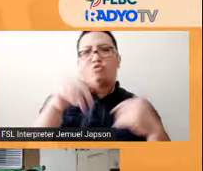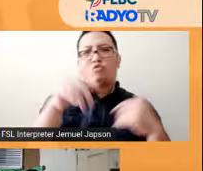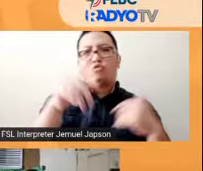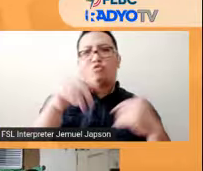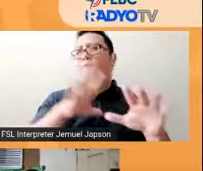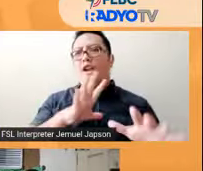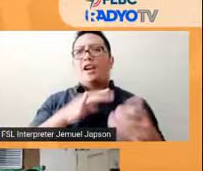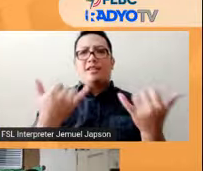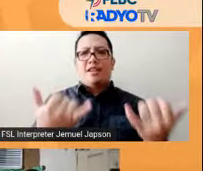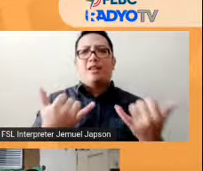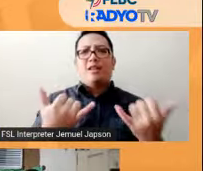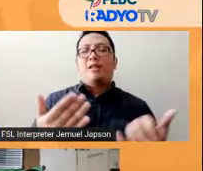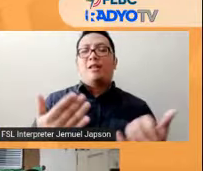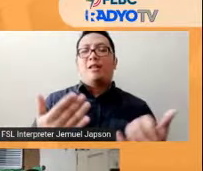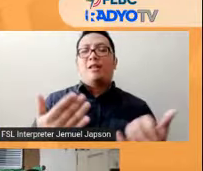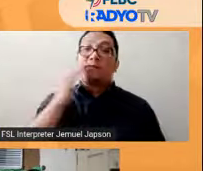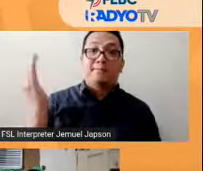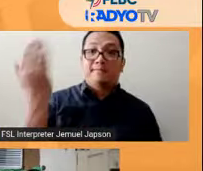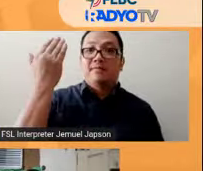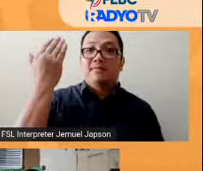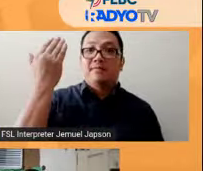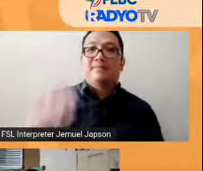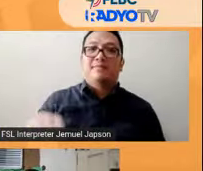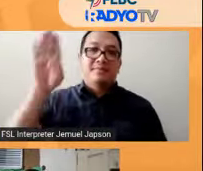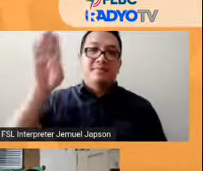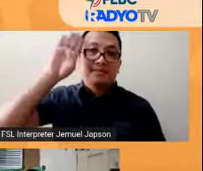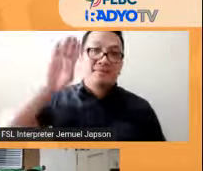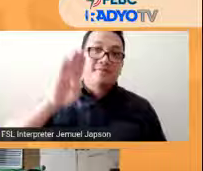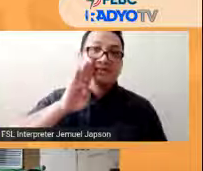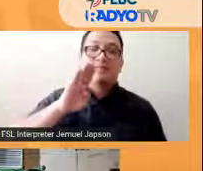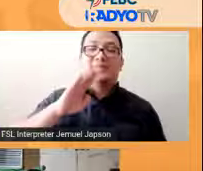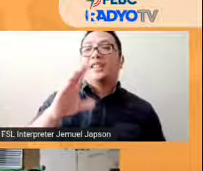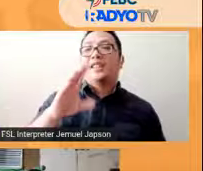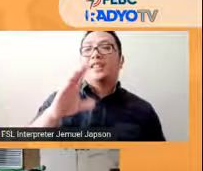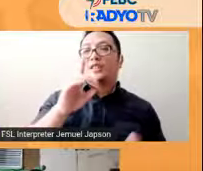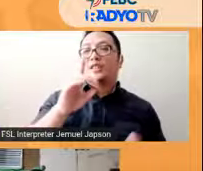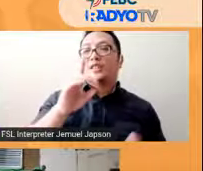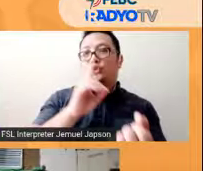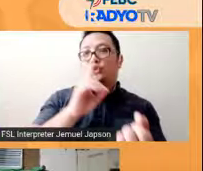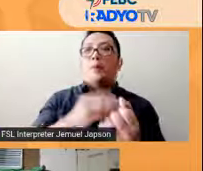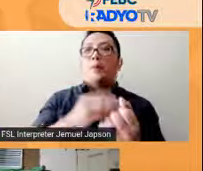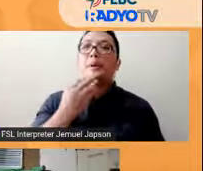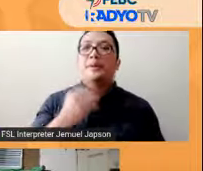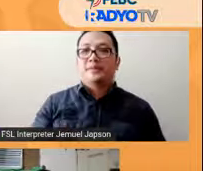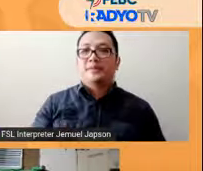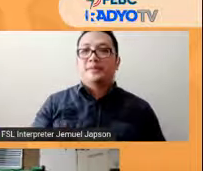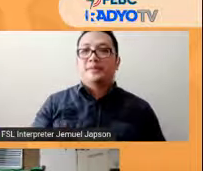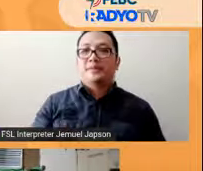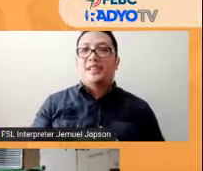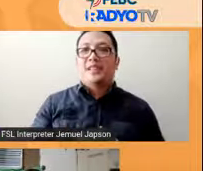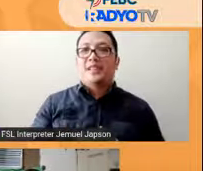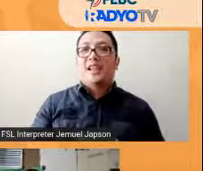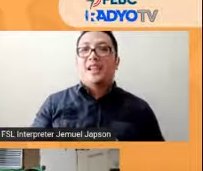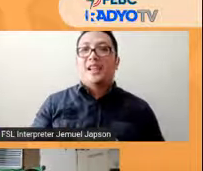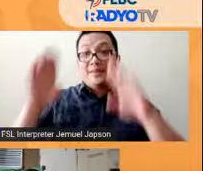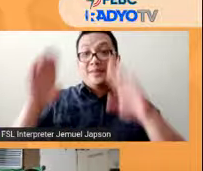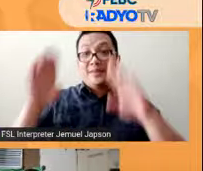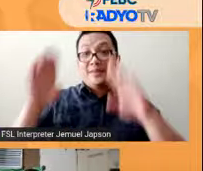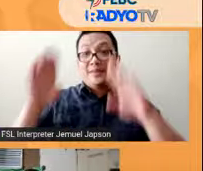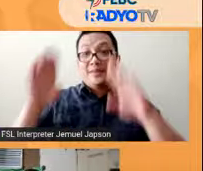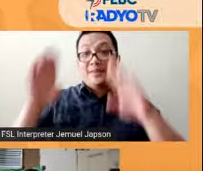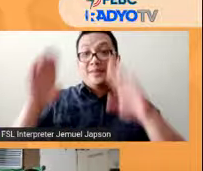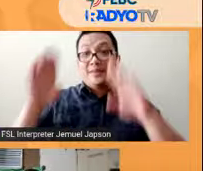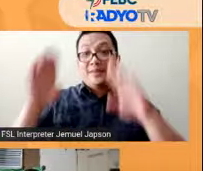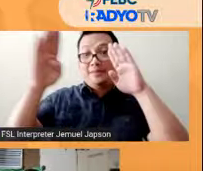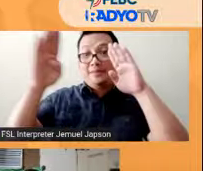umaga, Sir Benjo and Doc Mau. And gusto ko rin batiin, of course, si Sir Jimel, ang ating Filipino